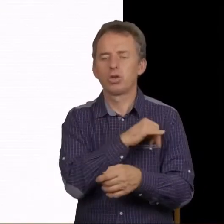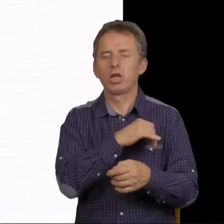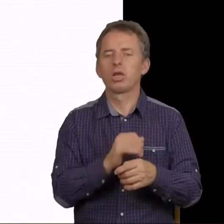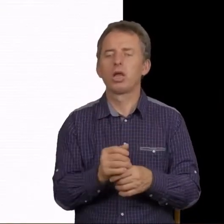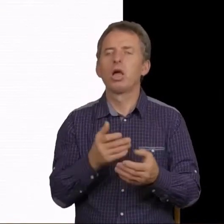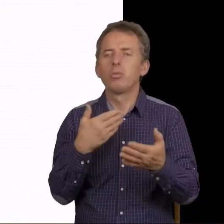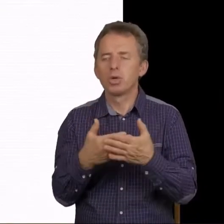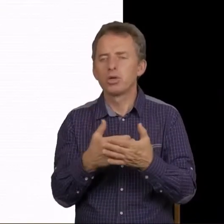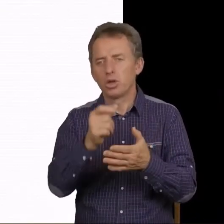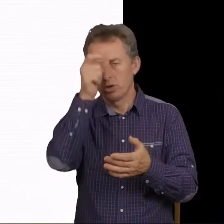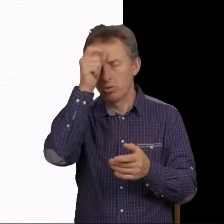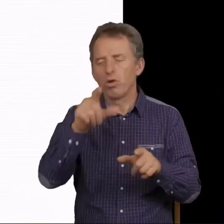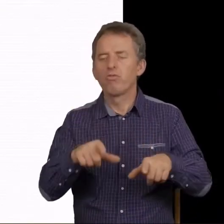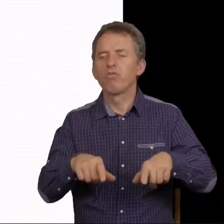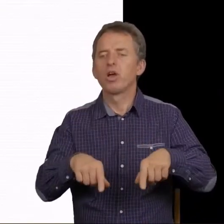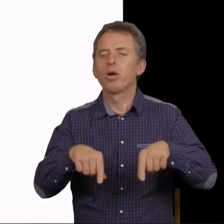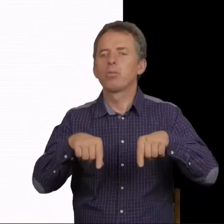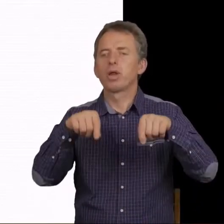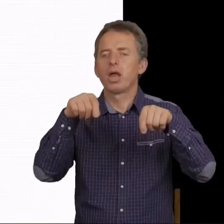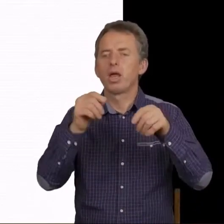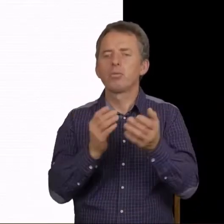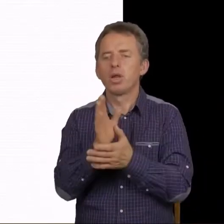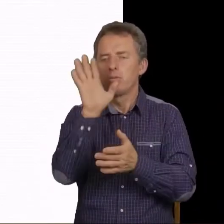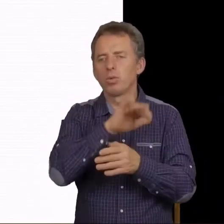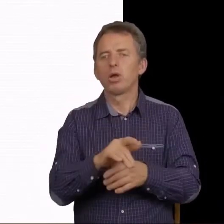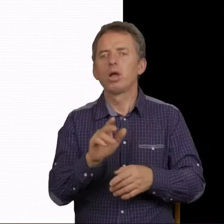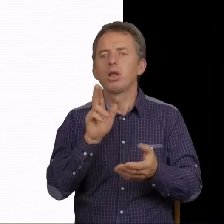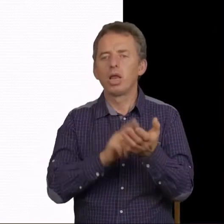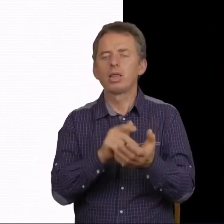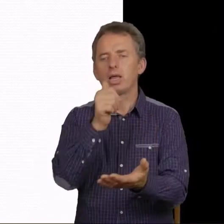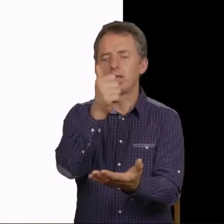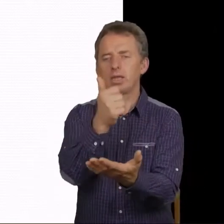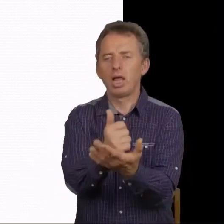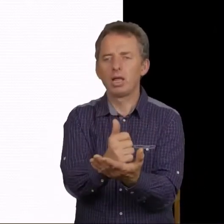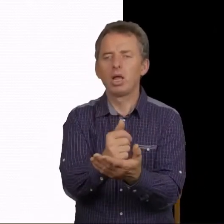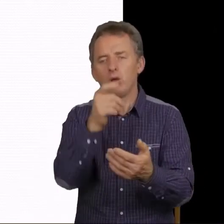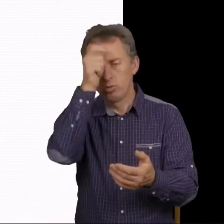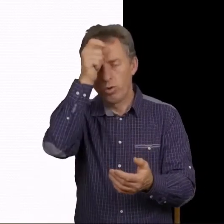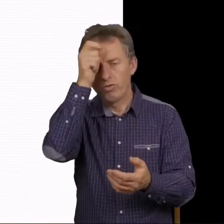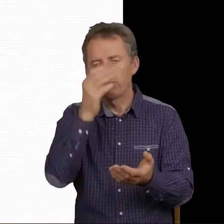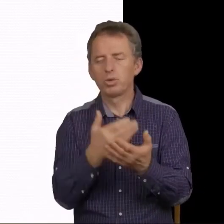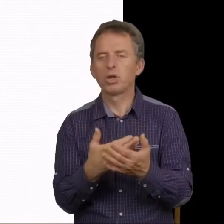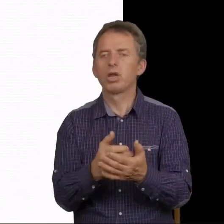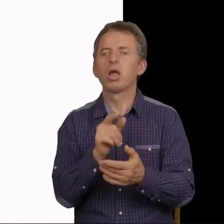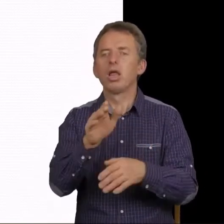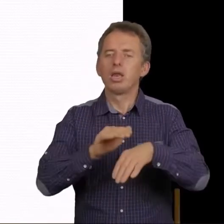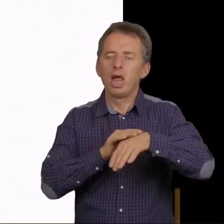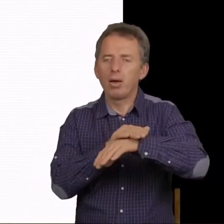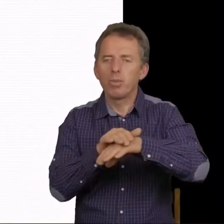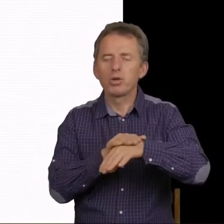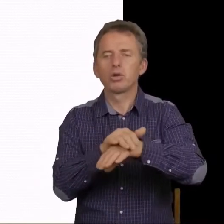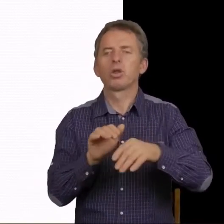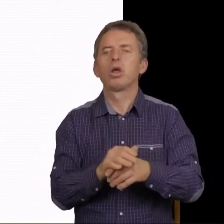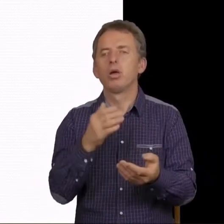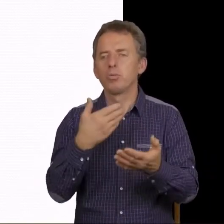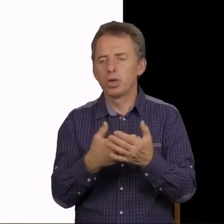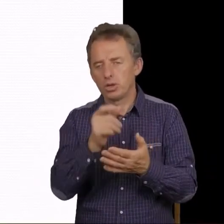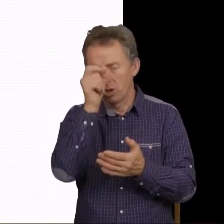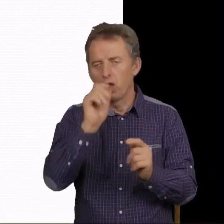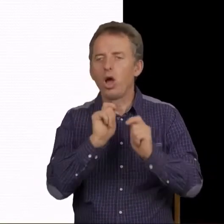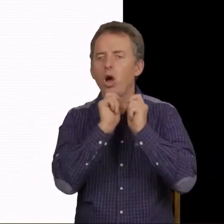Przecież człowiek wybrany przez Boga na to stanowisko. Przecież człowiek namaszczony. Przecież